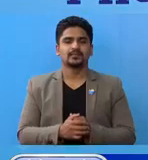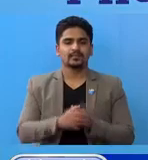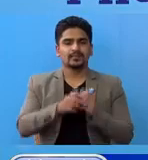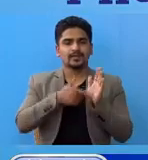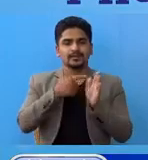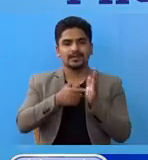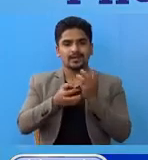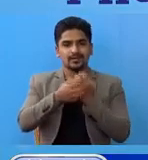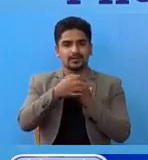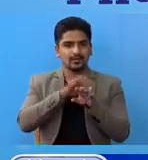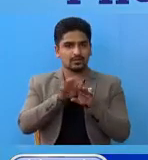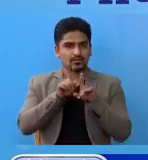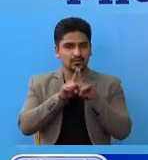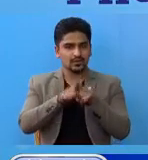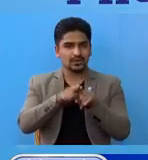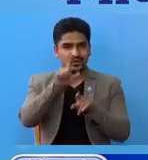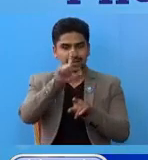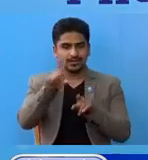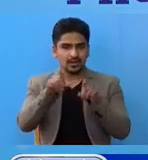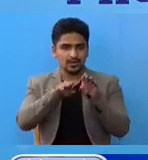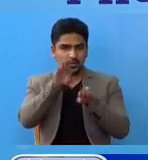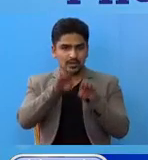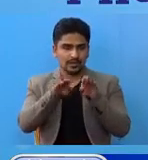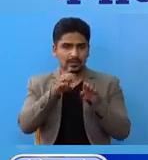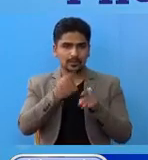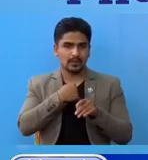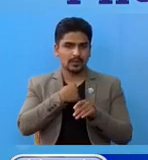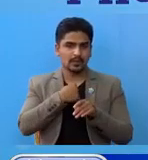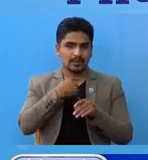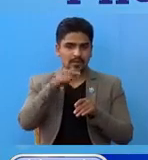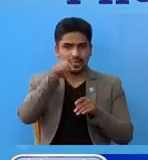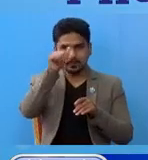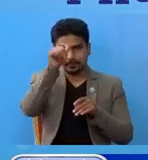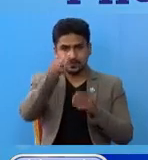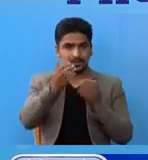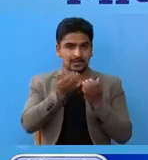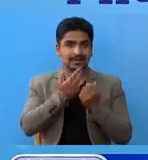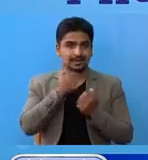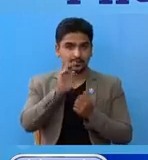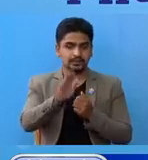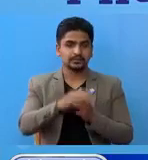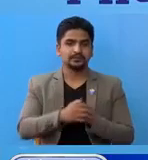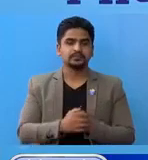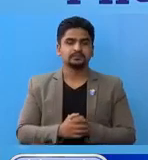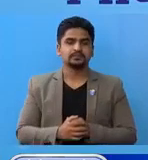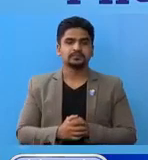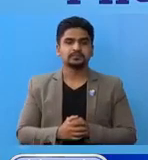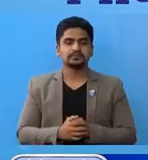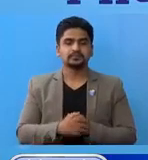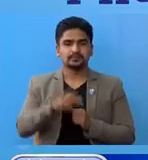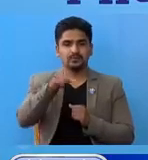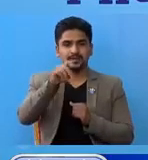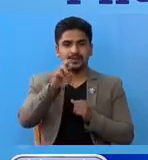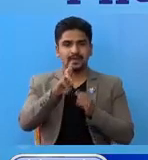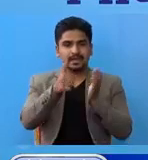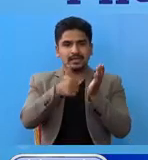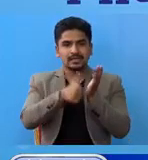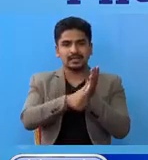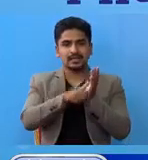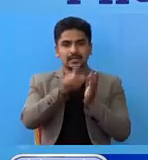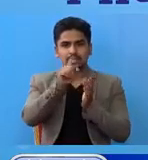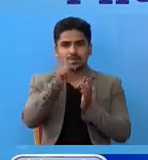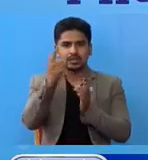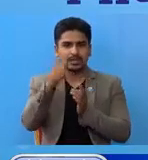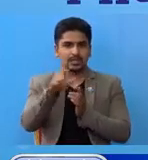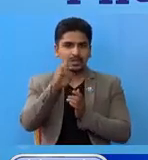प्रस्तुद गर्नलाई गर्याएको चू। PCI टेस्ट परती